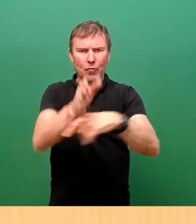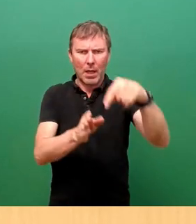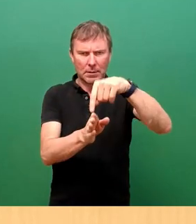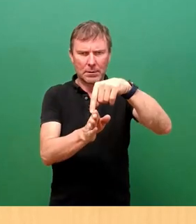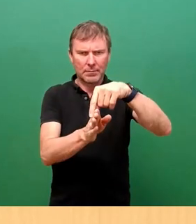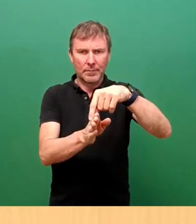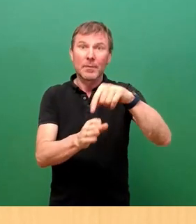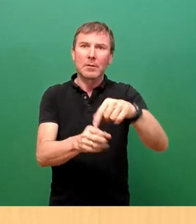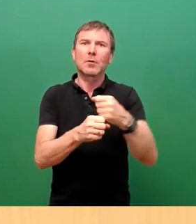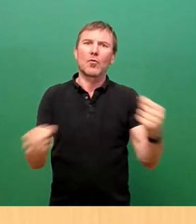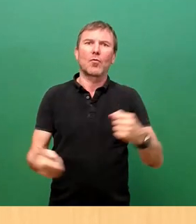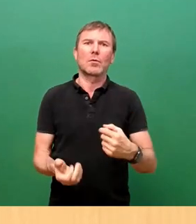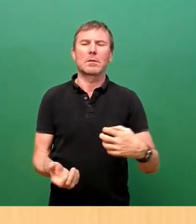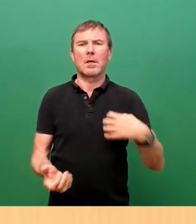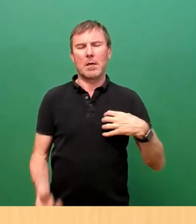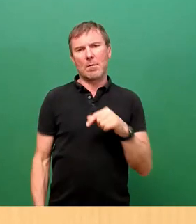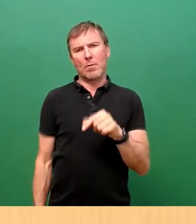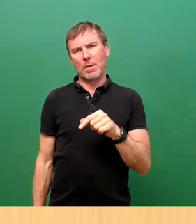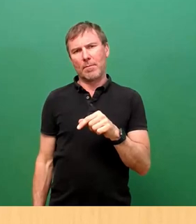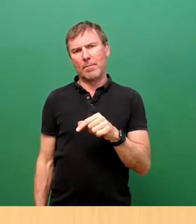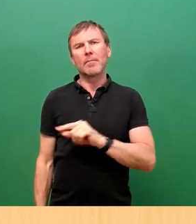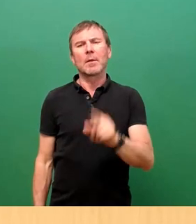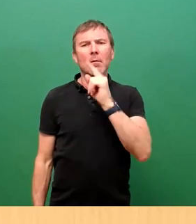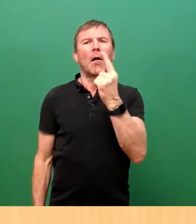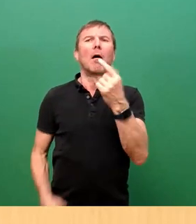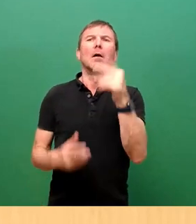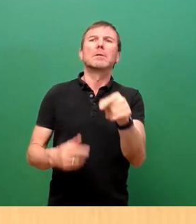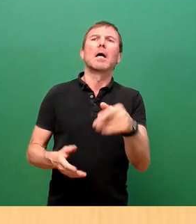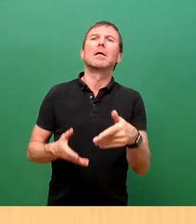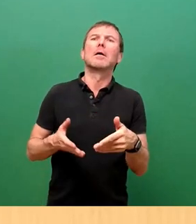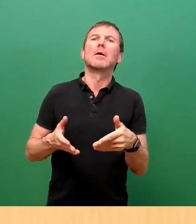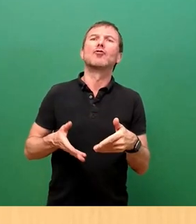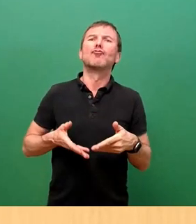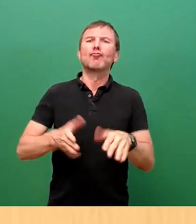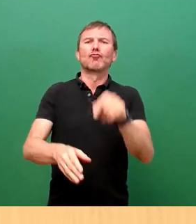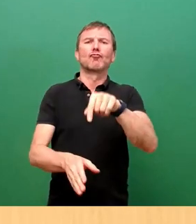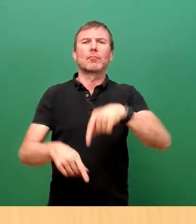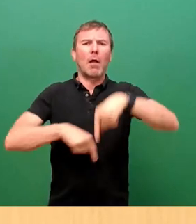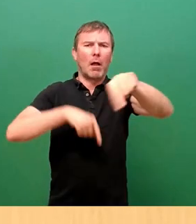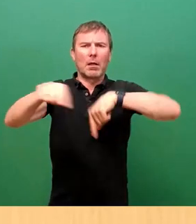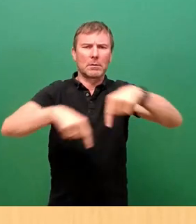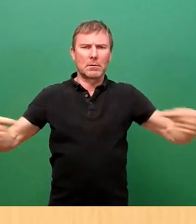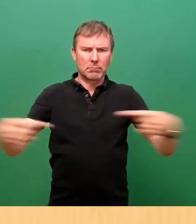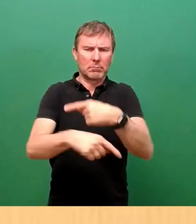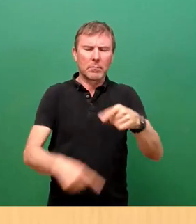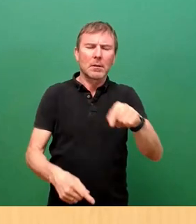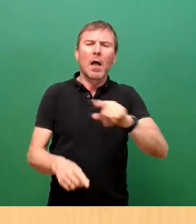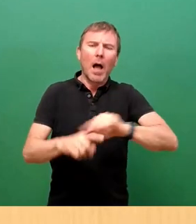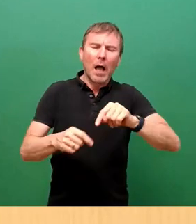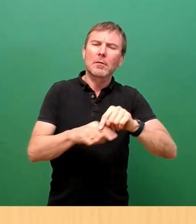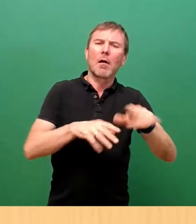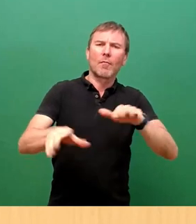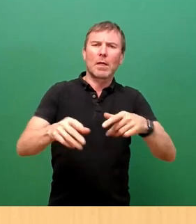Herausforderung, nicht die alleinige Zahl der Fahrzeuge auf der Straße, auf der Königsburger Straße, sondern eben auch die anderen Verkehrsströme an diesen